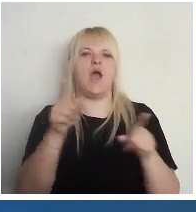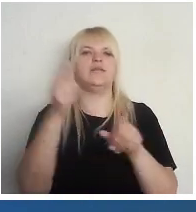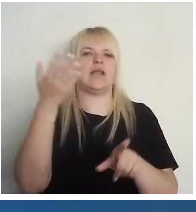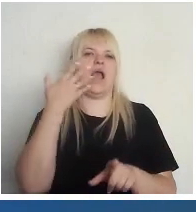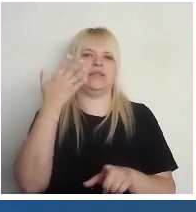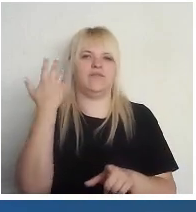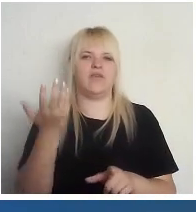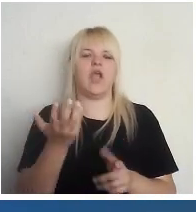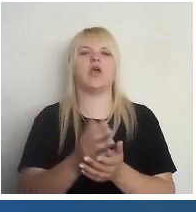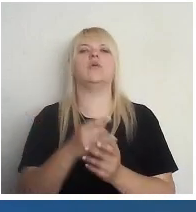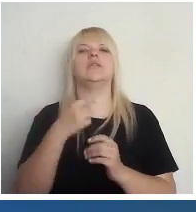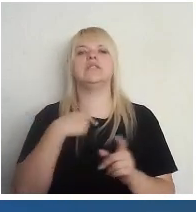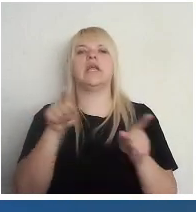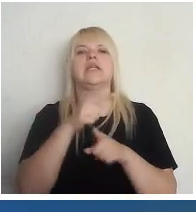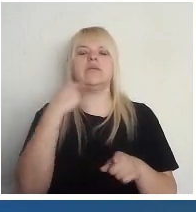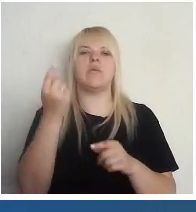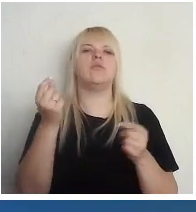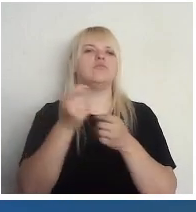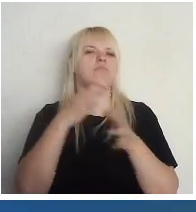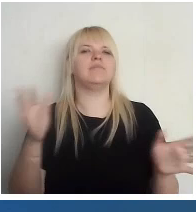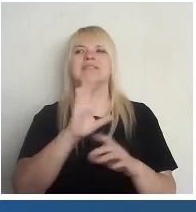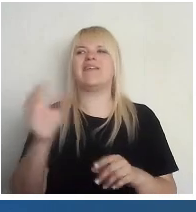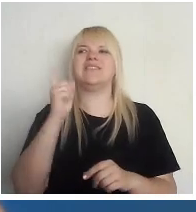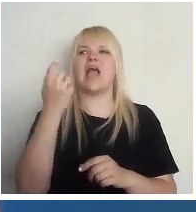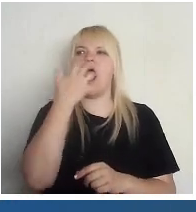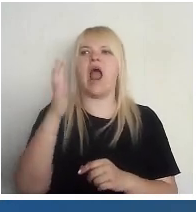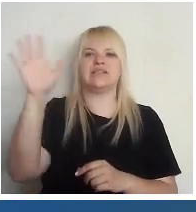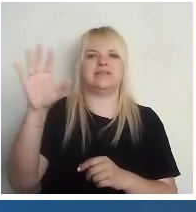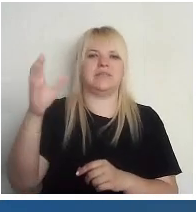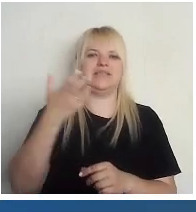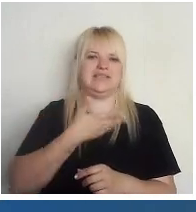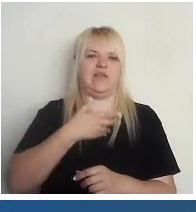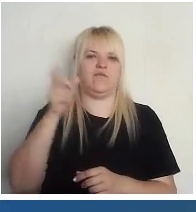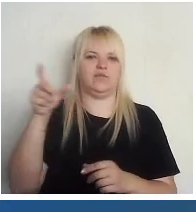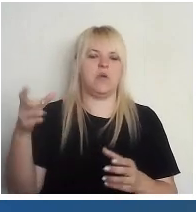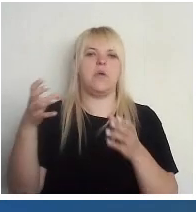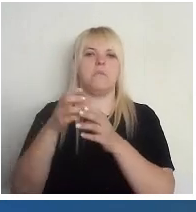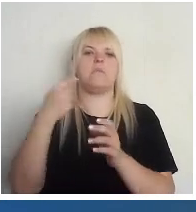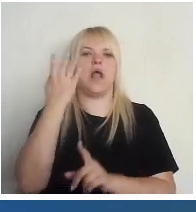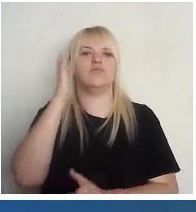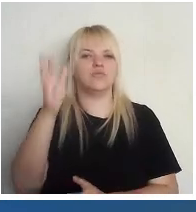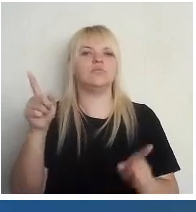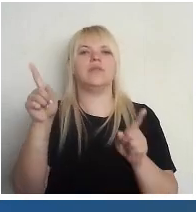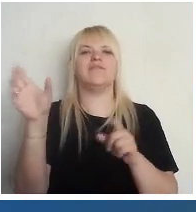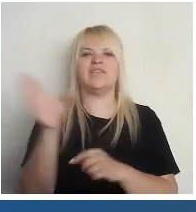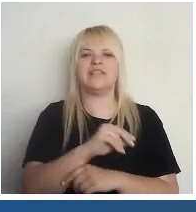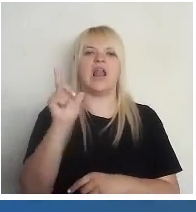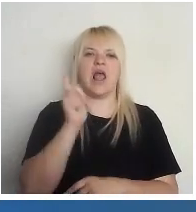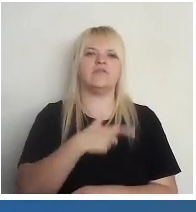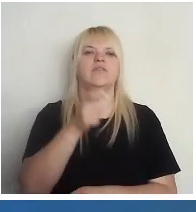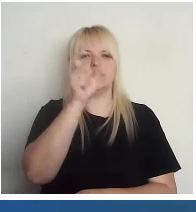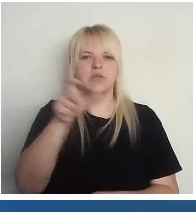saku, un es gribu arī to paplišināt ne tikai kā diesporu, kas mēs dzīvojam savās mītnesamies, bet visi Latvijas pilsoņi, kas